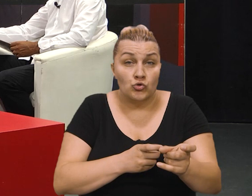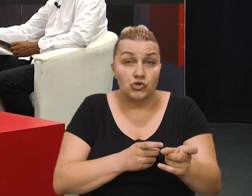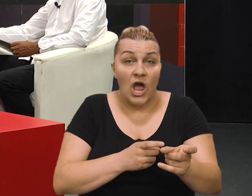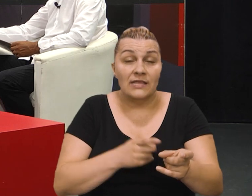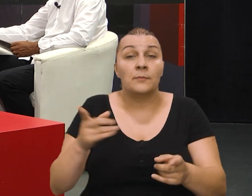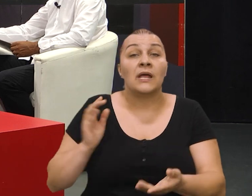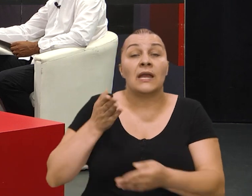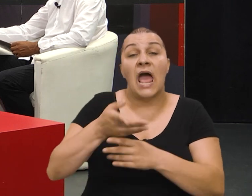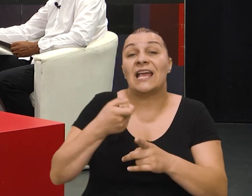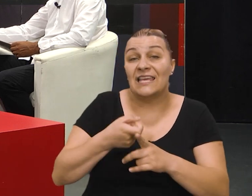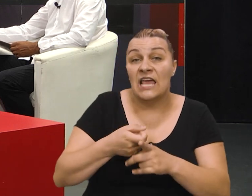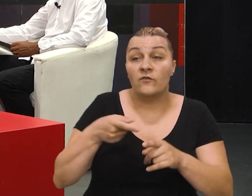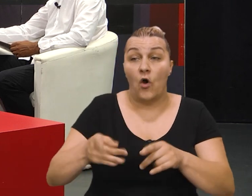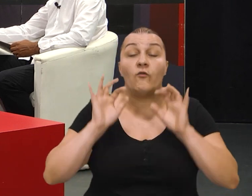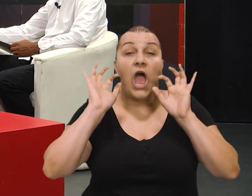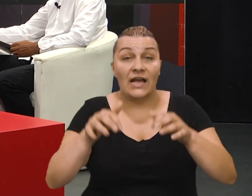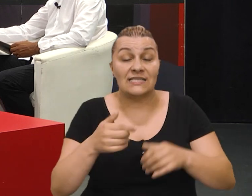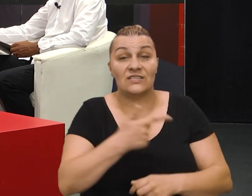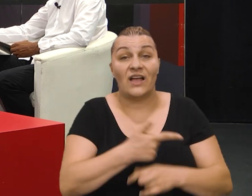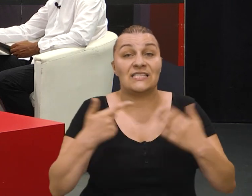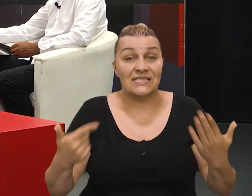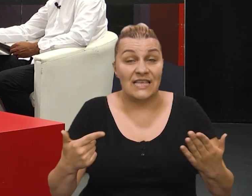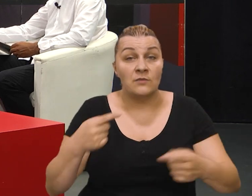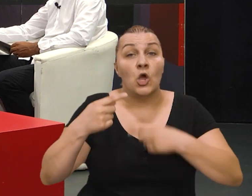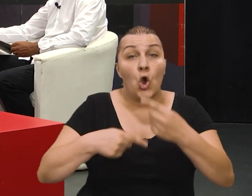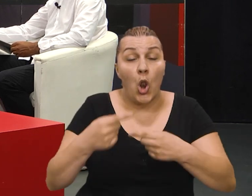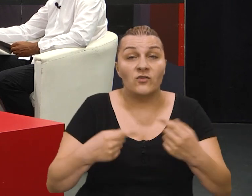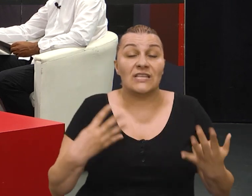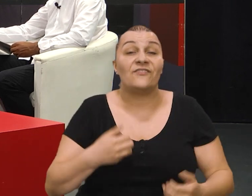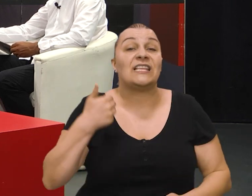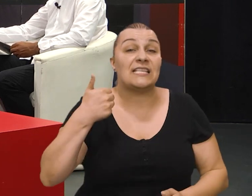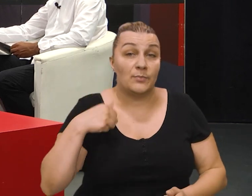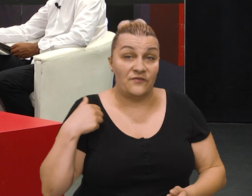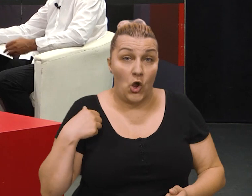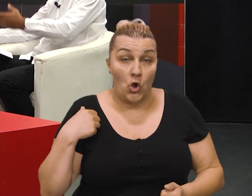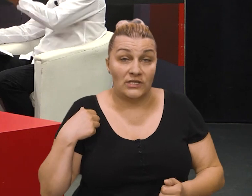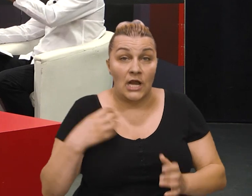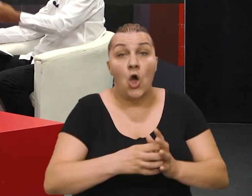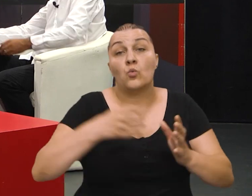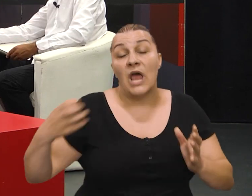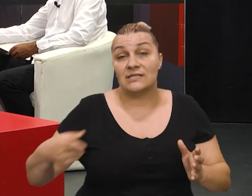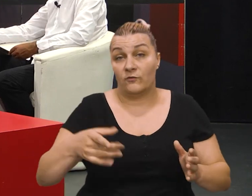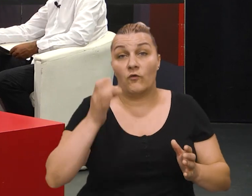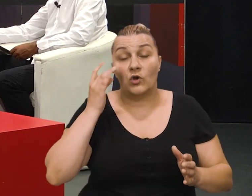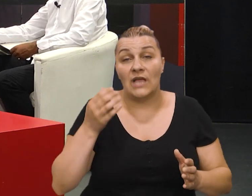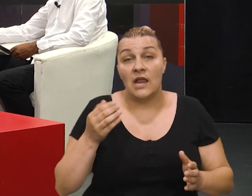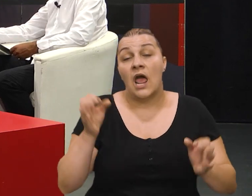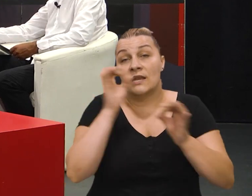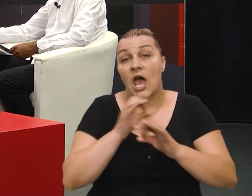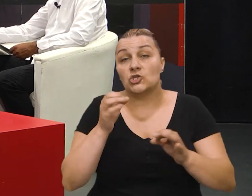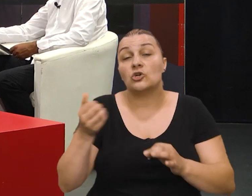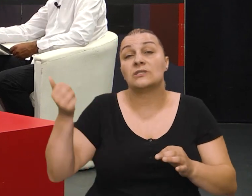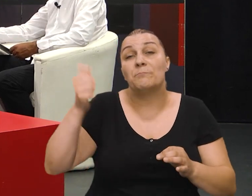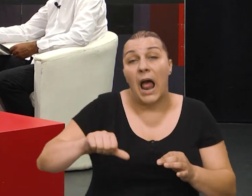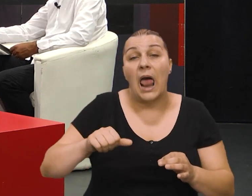naorožanjem. Na Kijevo je u toj agresiji 27. kolo za 1991. u nastavku tog dana pala je,